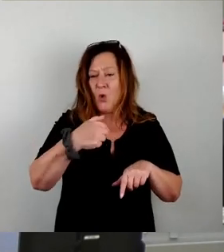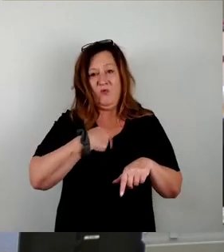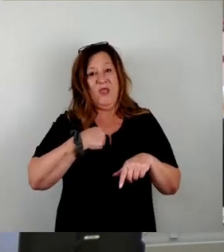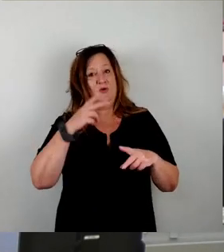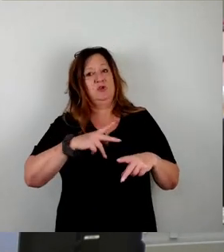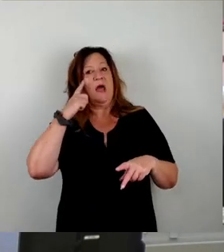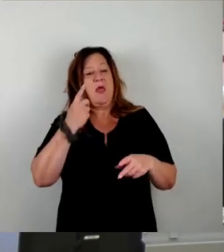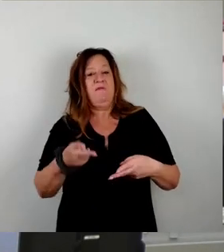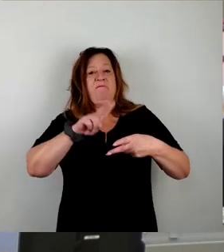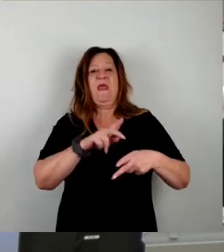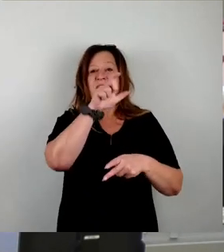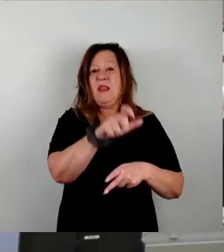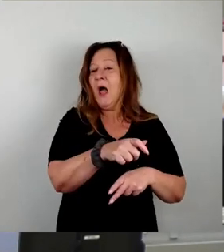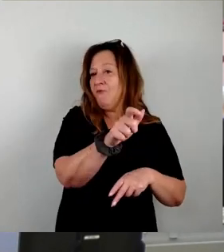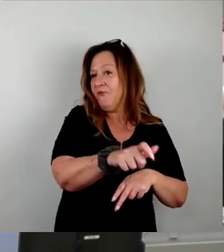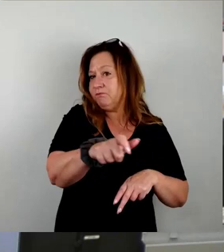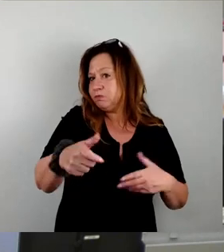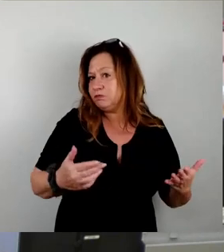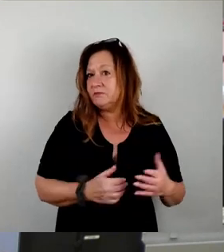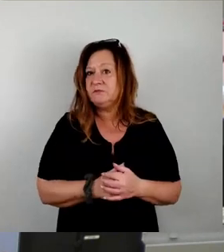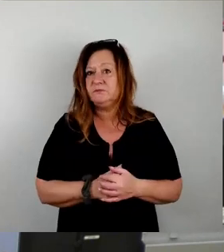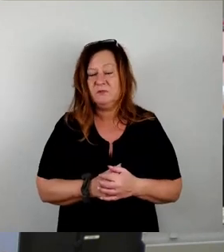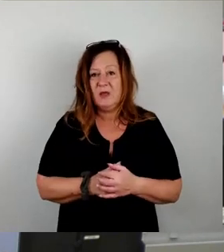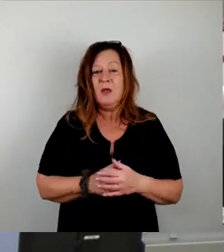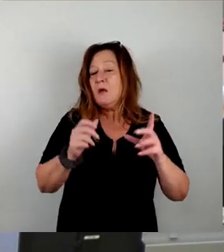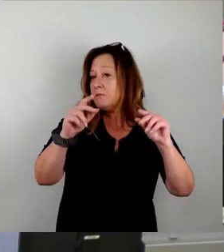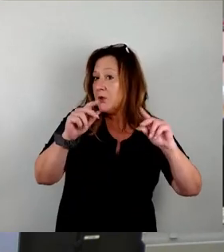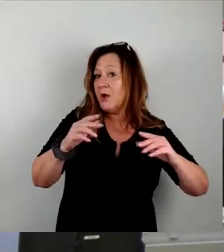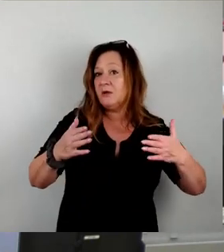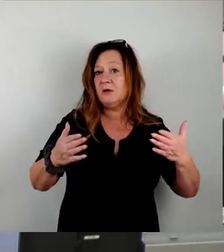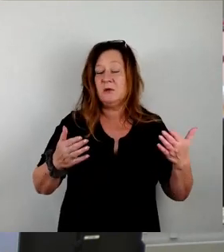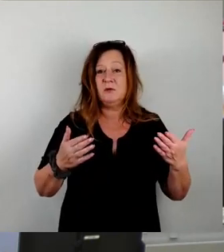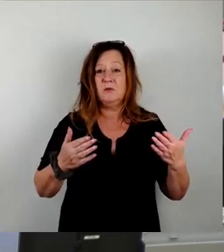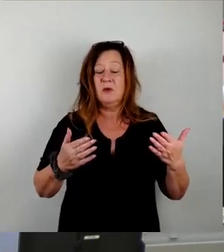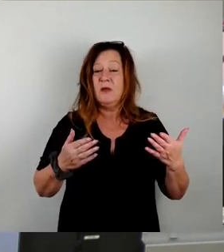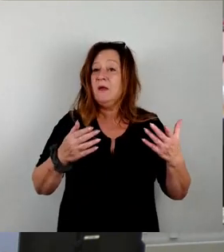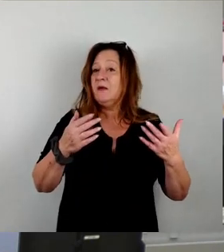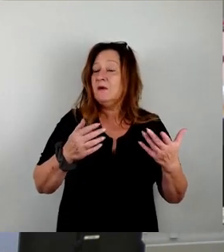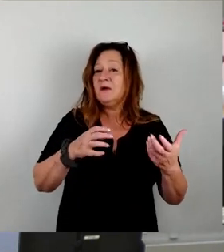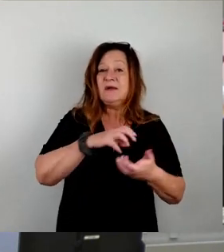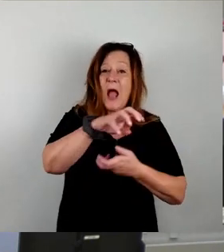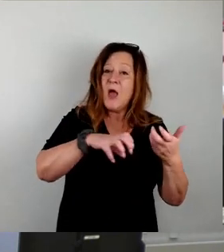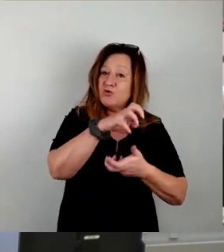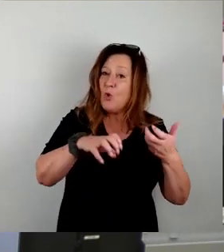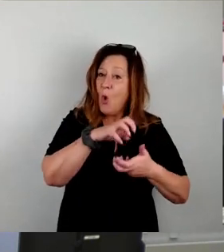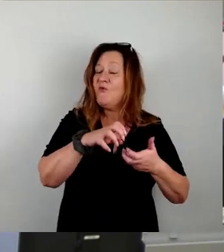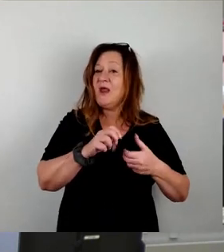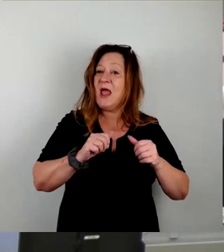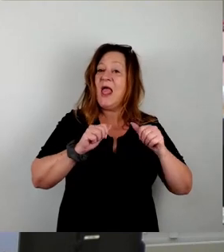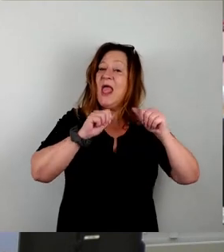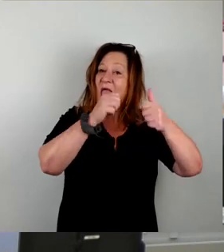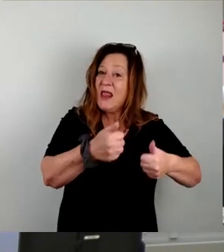uns darum zu sorgen, dass sie in Katastrophenhilfe auf eine effiziente